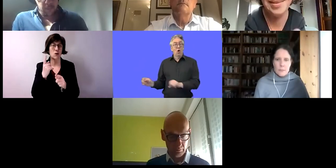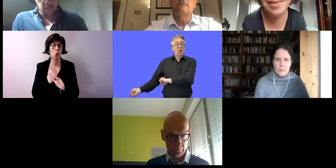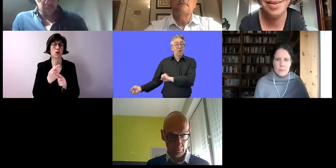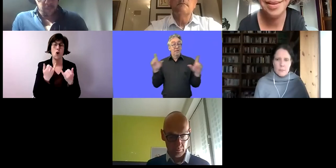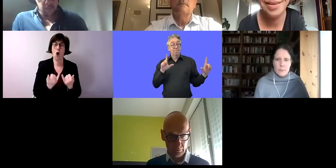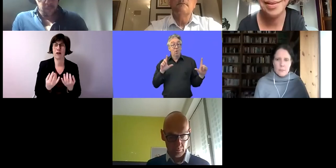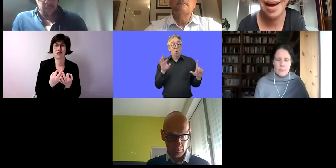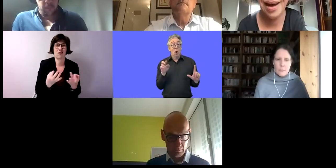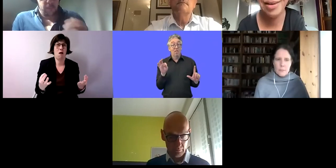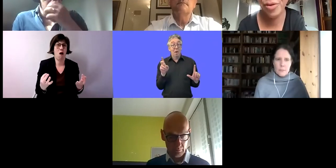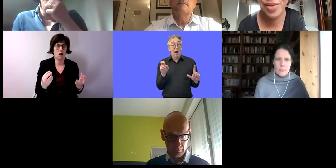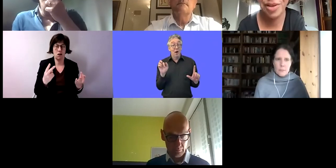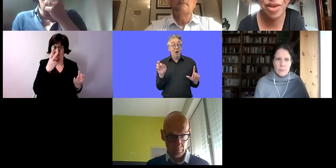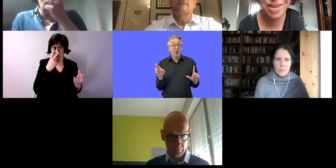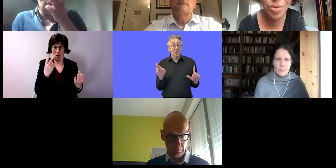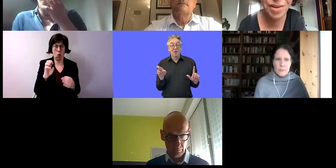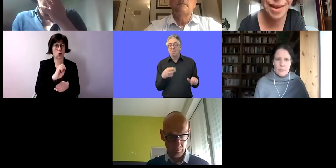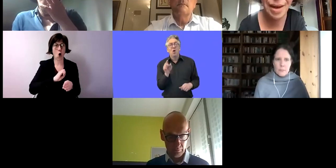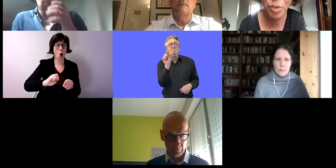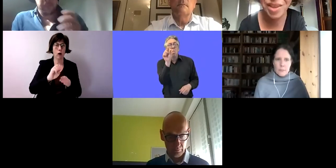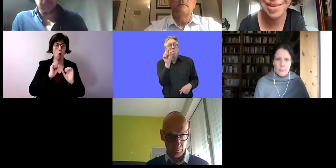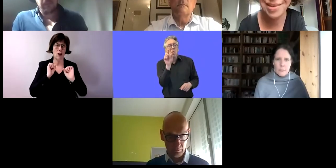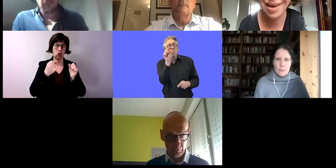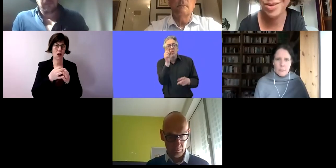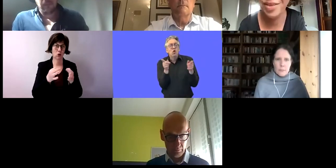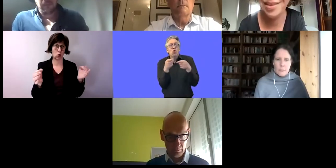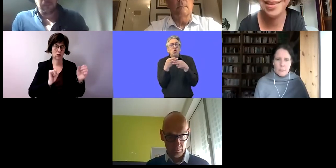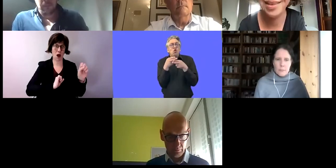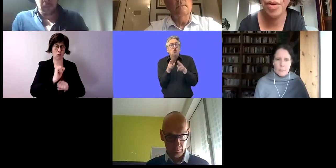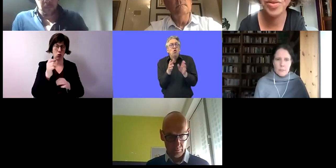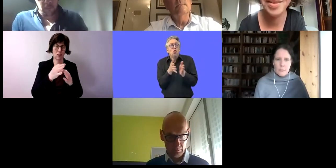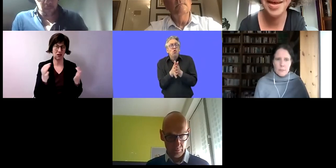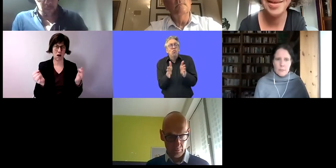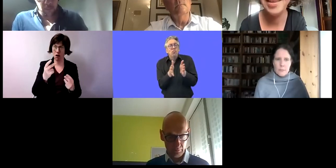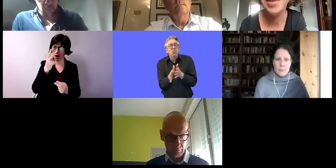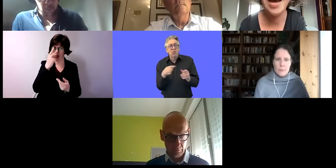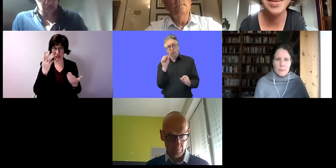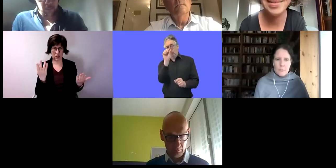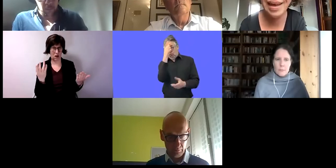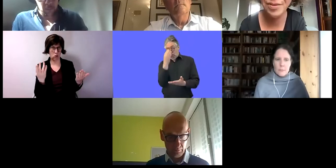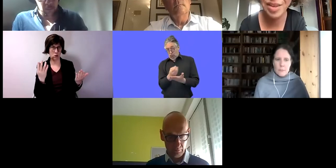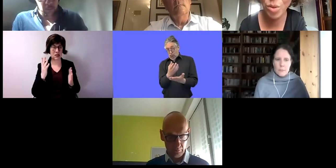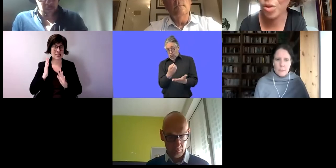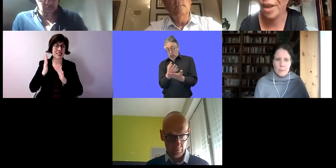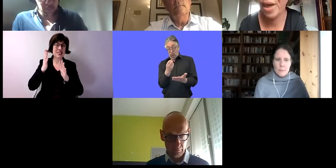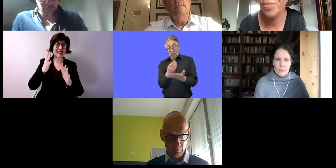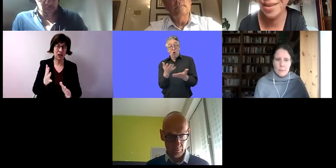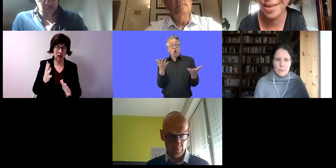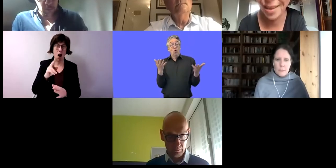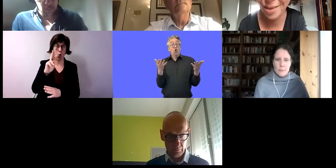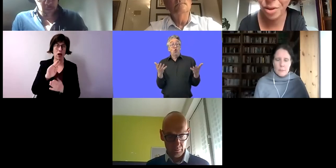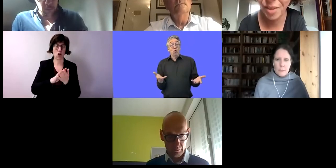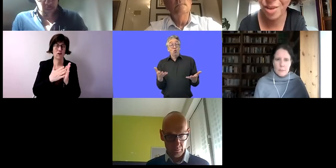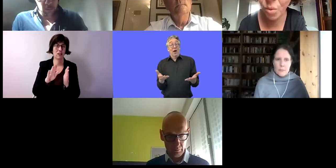heutigen Tag, Europäischen Aktionstag, Protesttag. wie sieht es aus zehn Jahre nach der Ratifizierung der UN